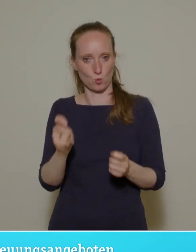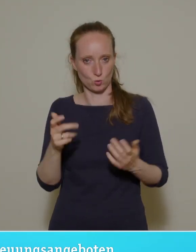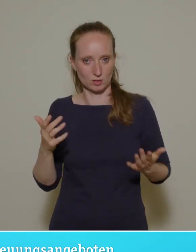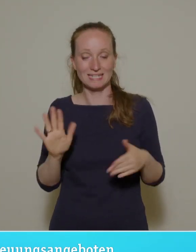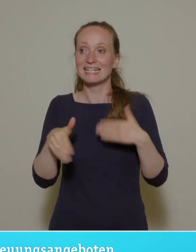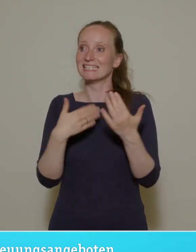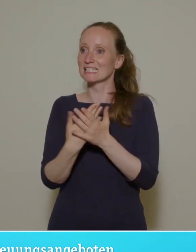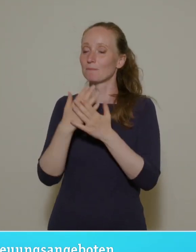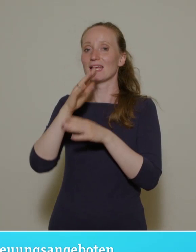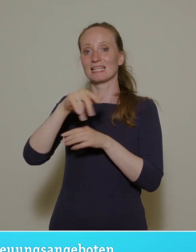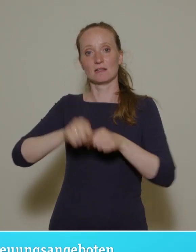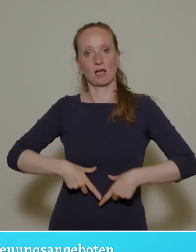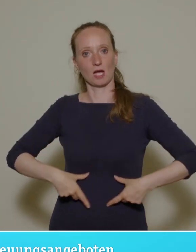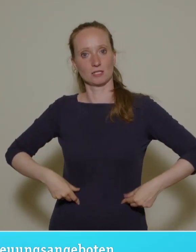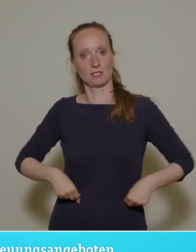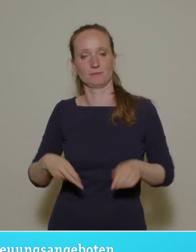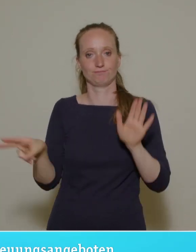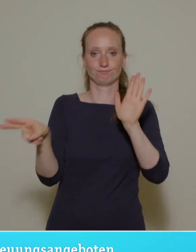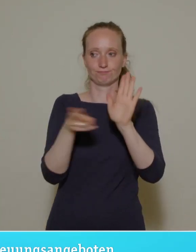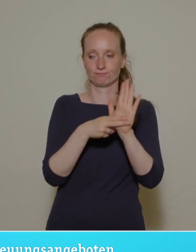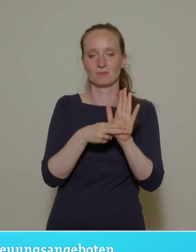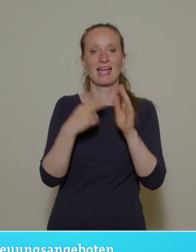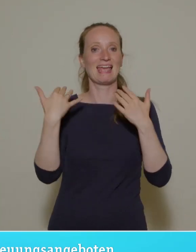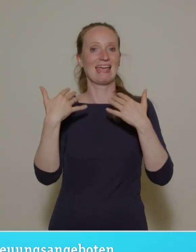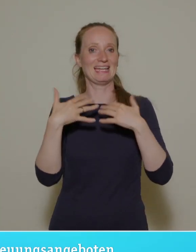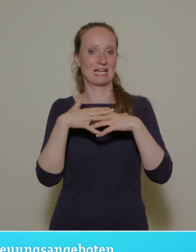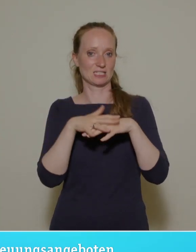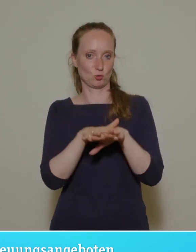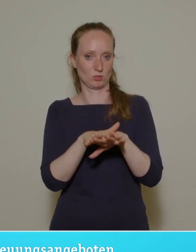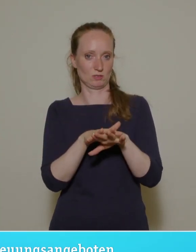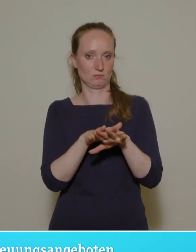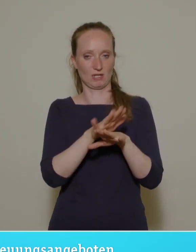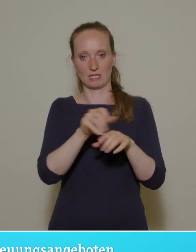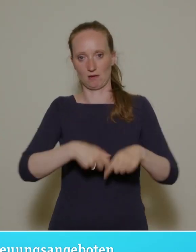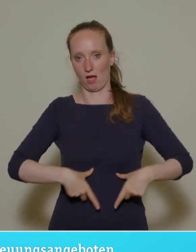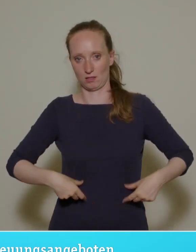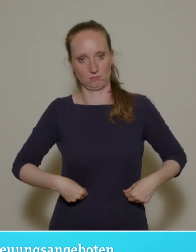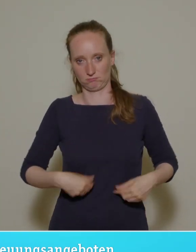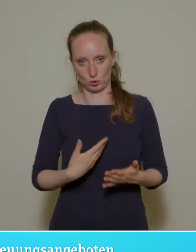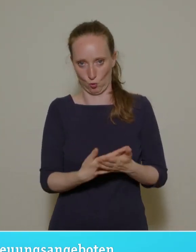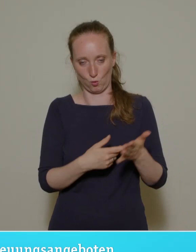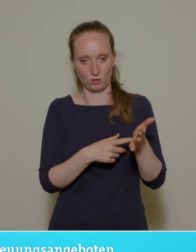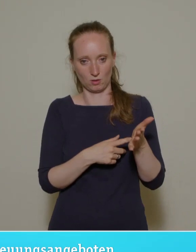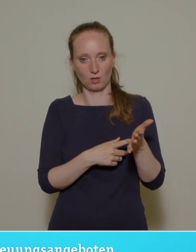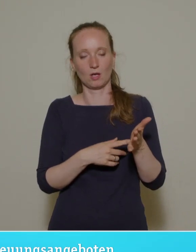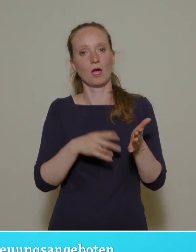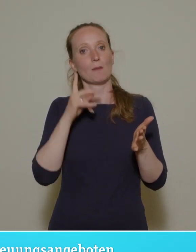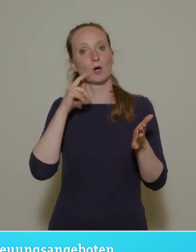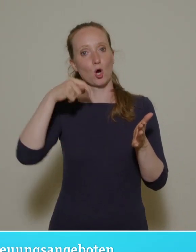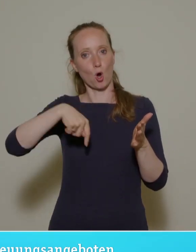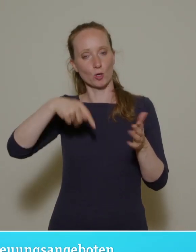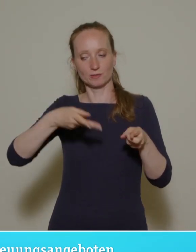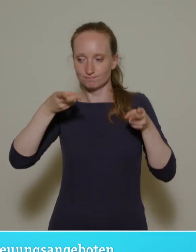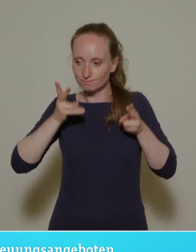Kitas aus historischen Gründen, weil die irgendwann mal gegründet wurden, die aber in dieser Form heute keine entsprechende